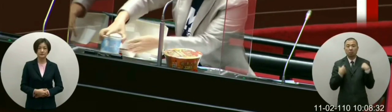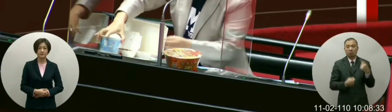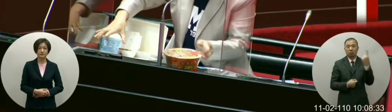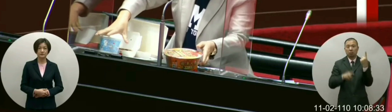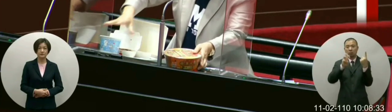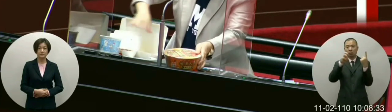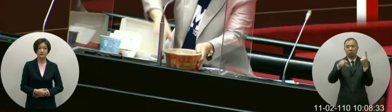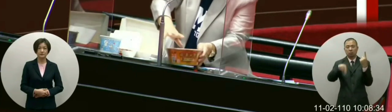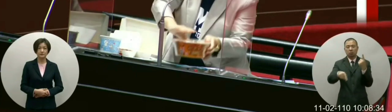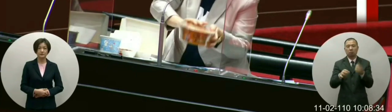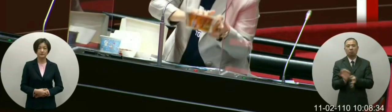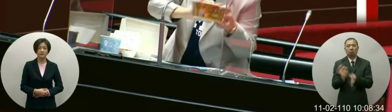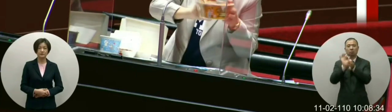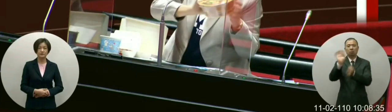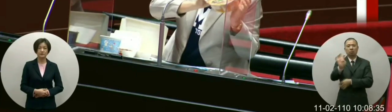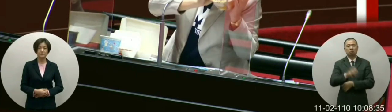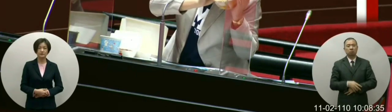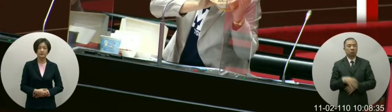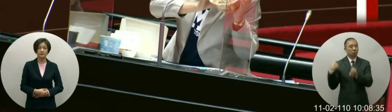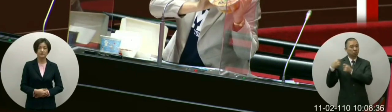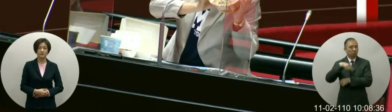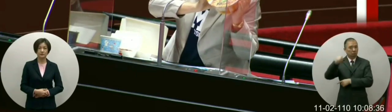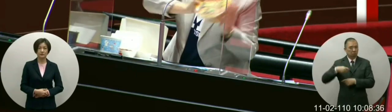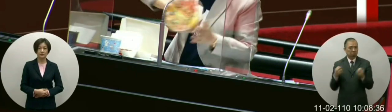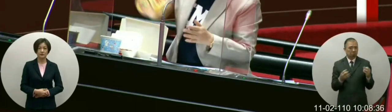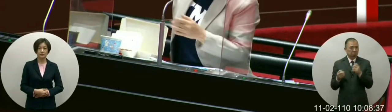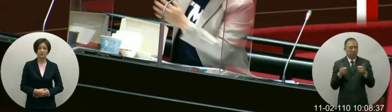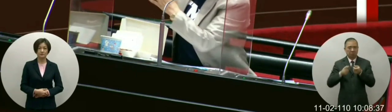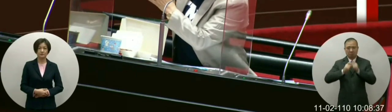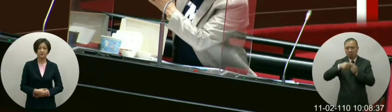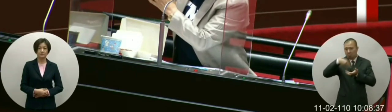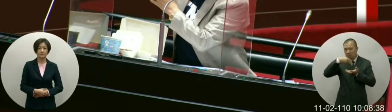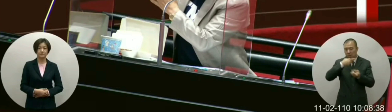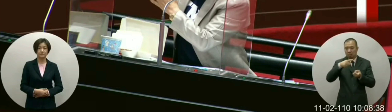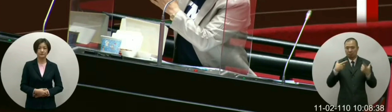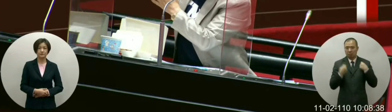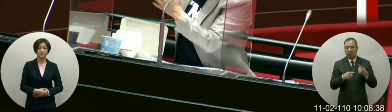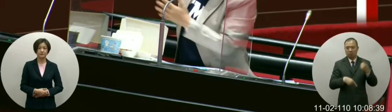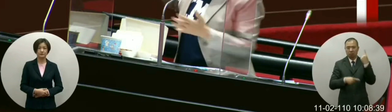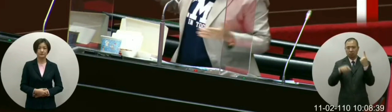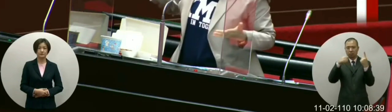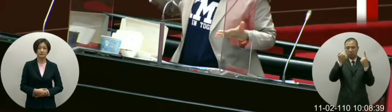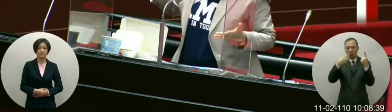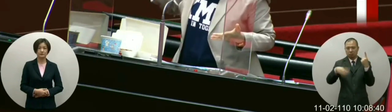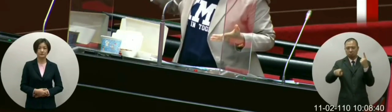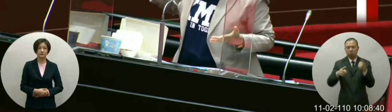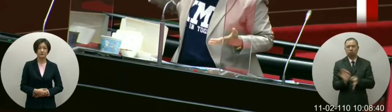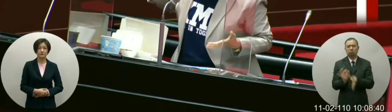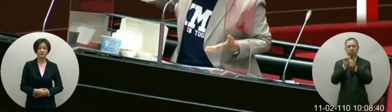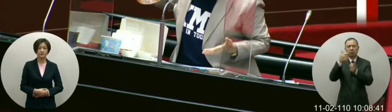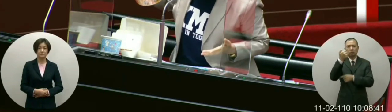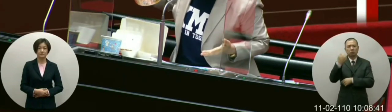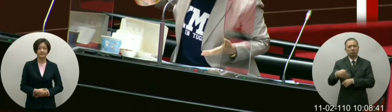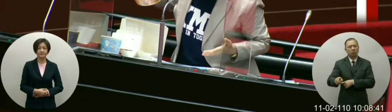40这几天大家在讨论的泡面由53涨到59这样子的掌掌掌